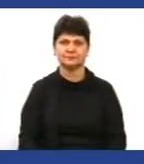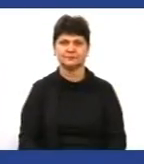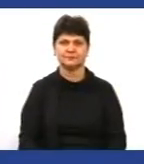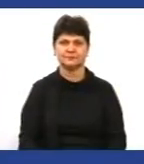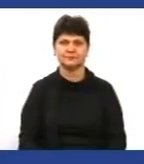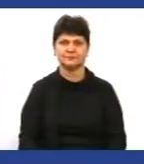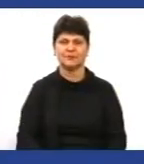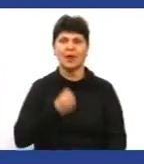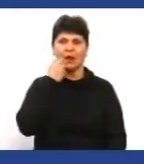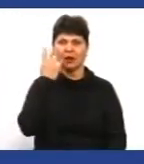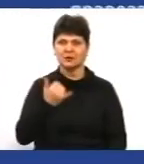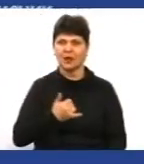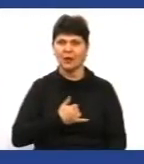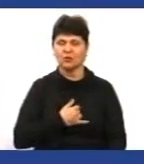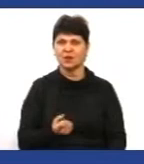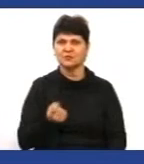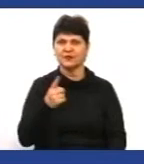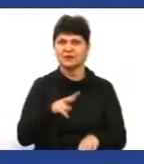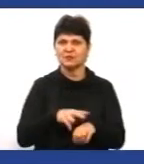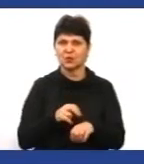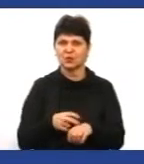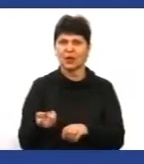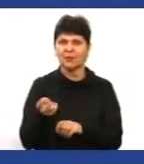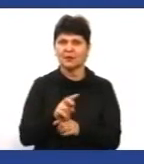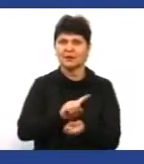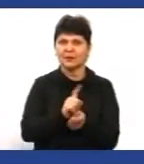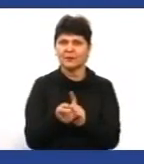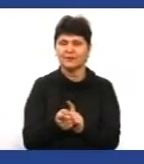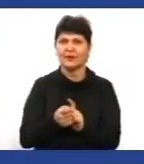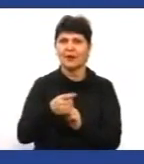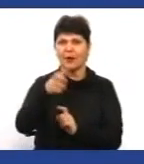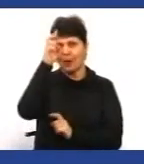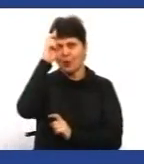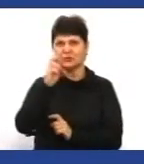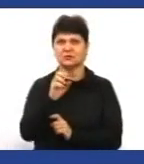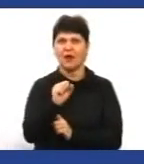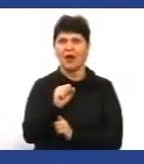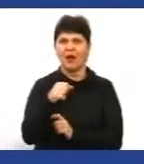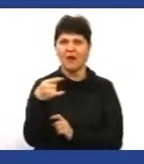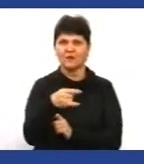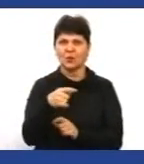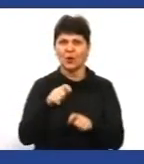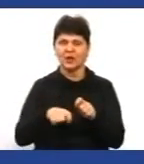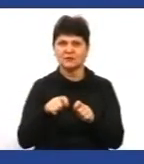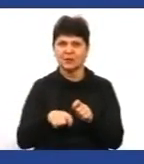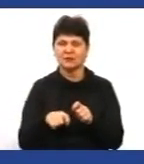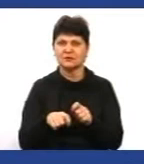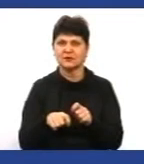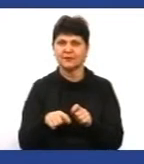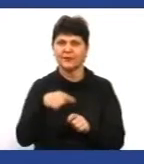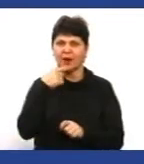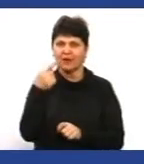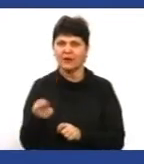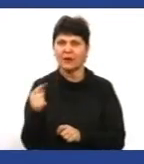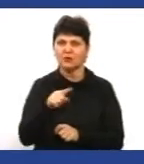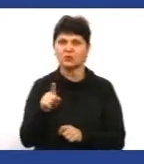Коли у нас з'являлась поліція, яка приходила на смену госавтоінспекції, то одним із принципів, який декларувався, говорила, що у